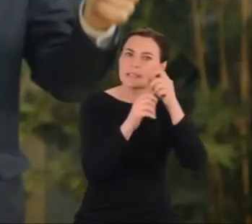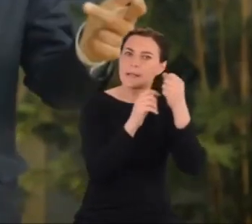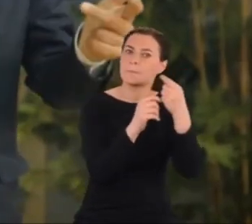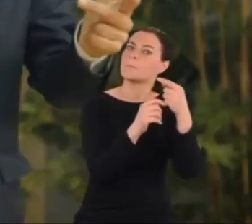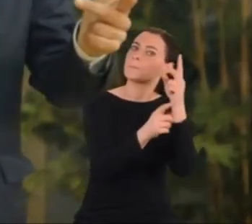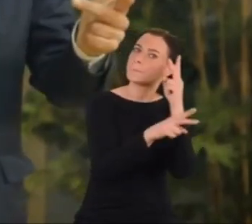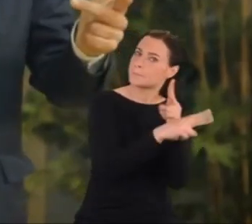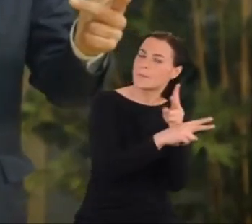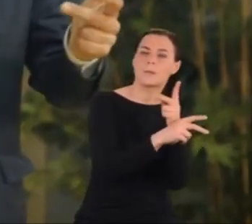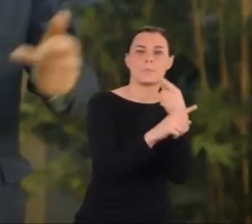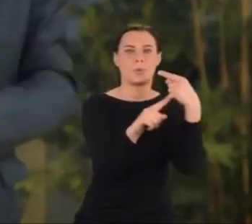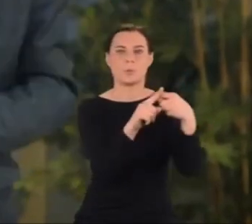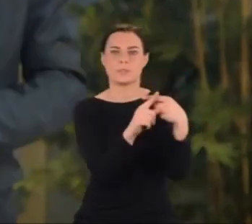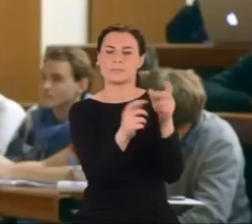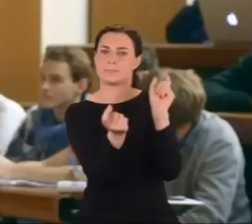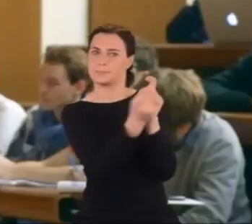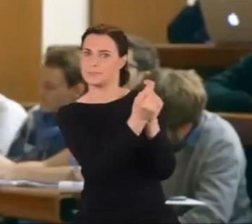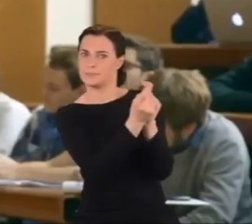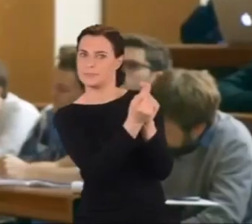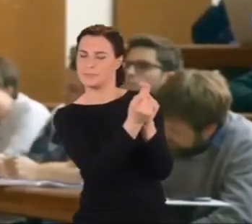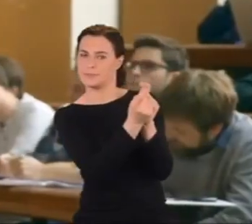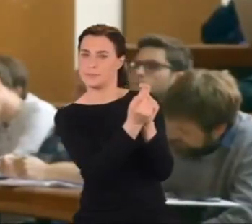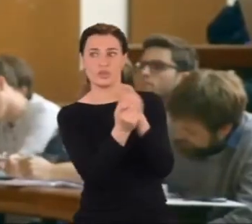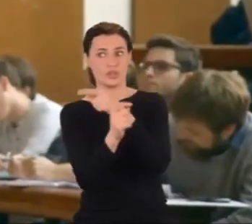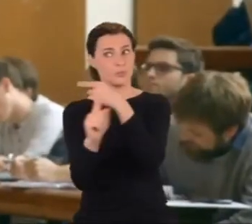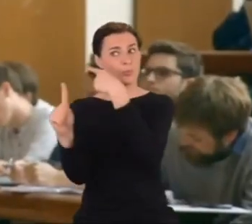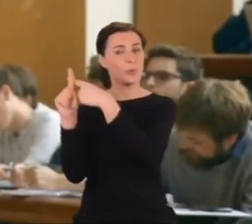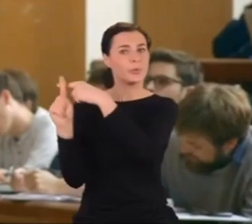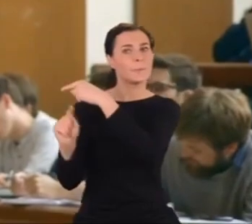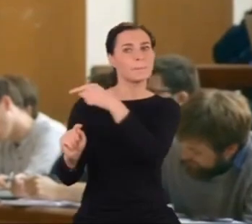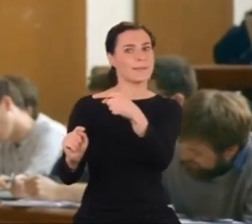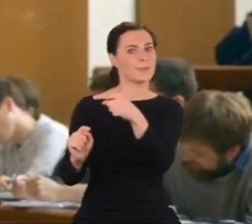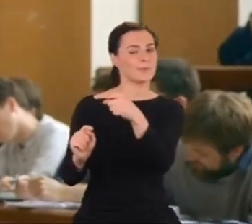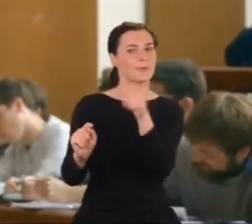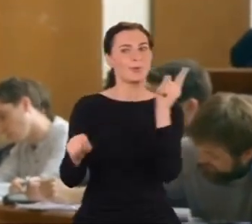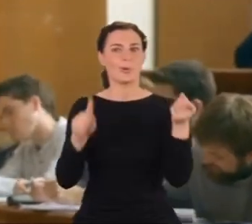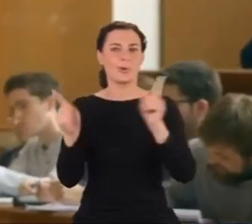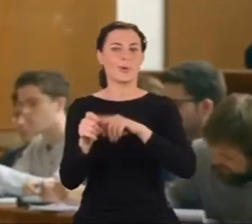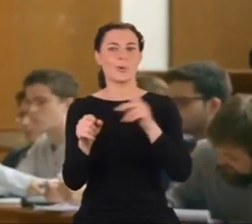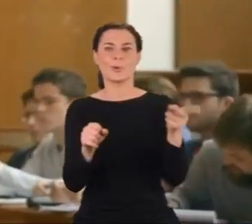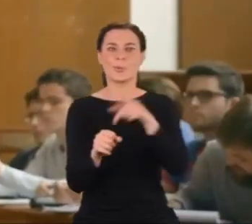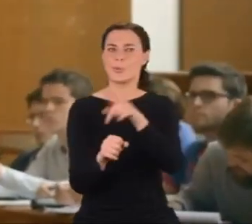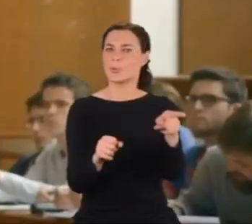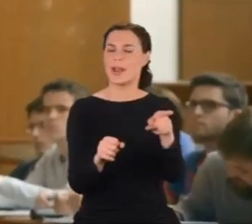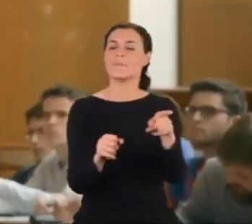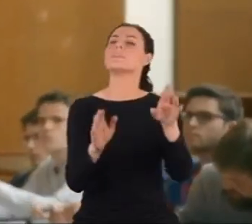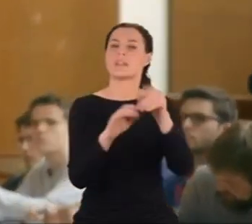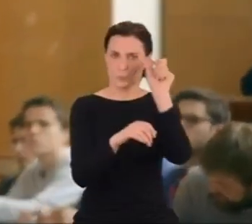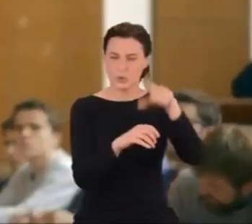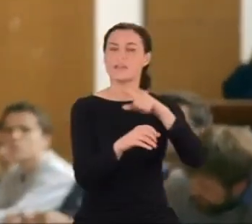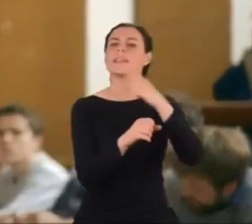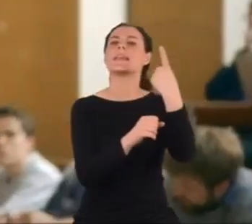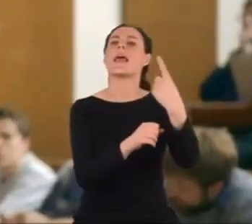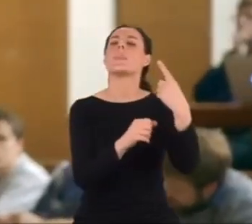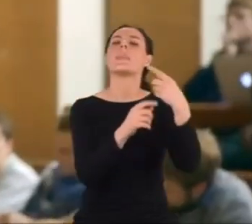Ze wszystkich znanych nam cząsteczek, tylko jedna spełniałaby ten warunek.